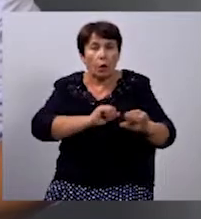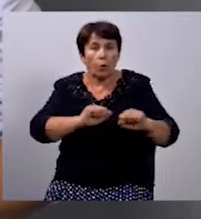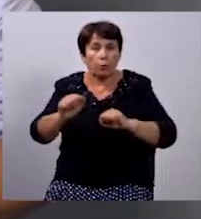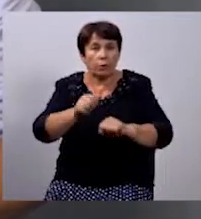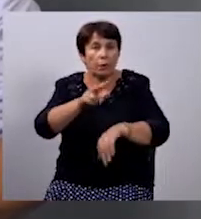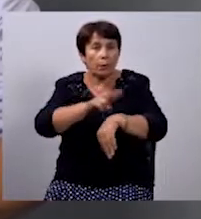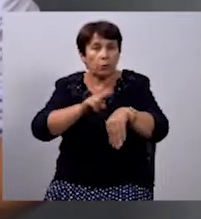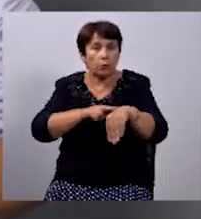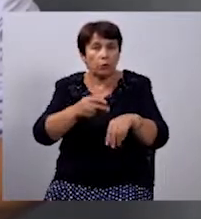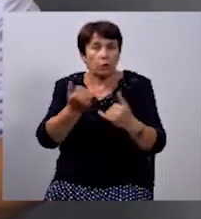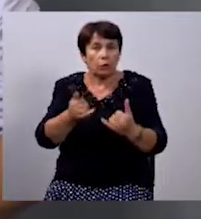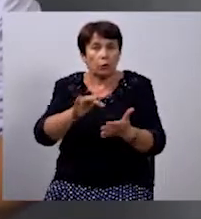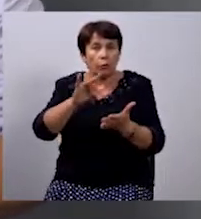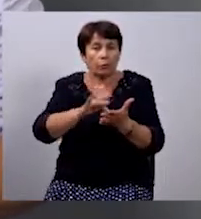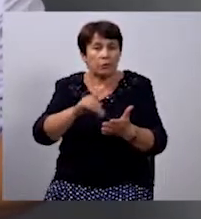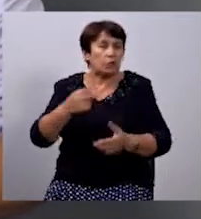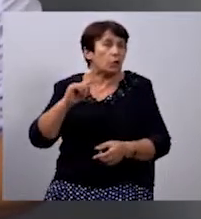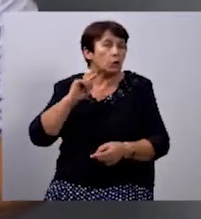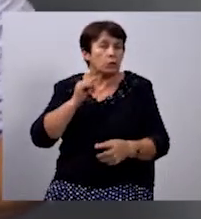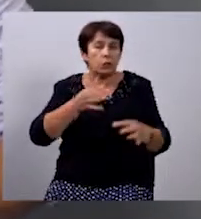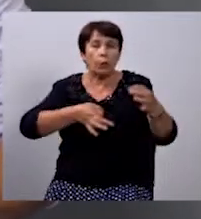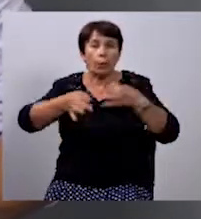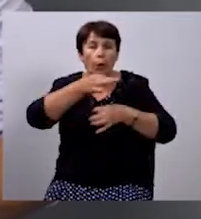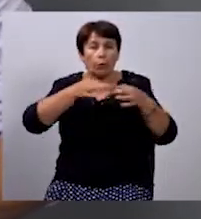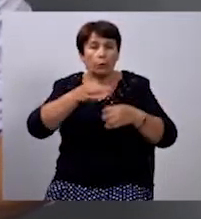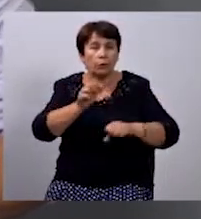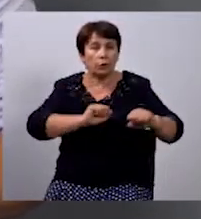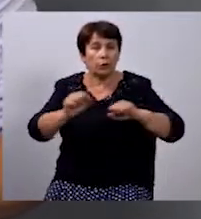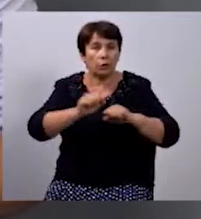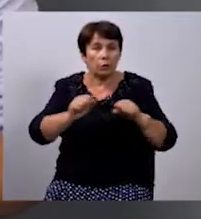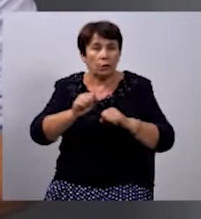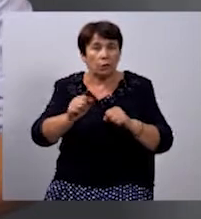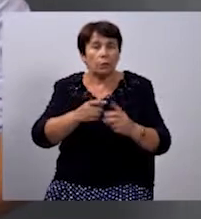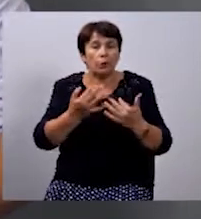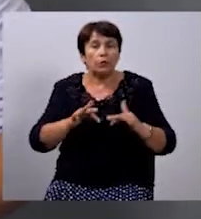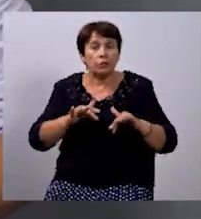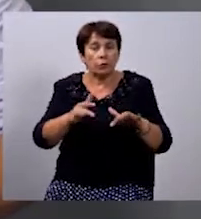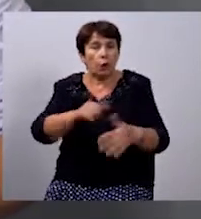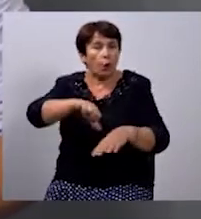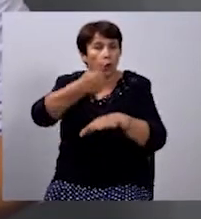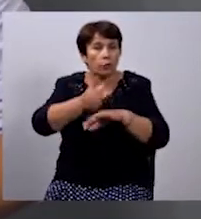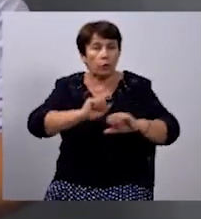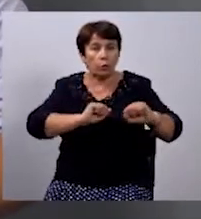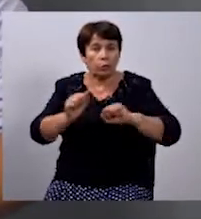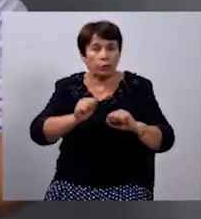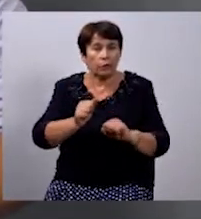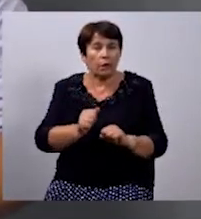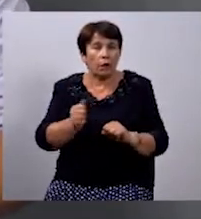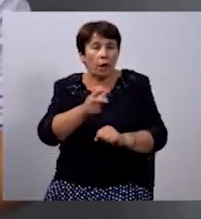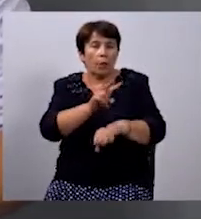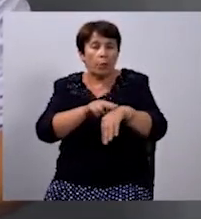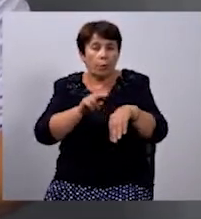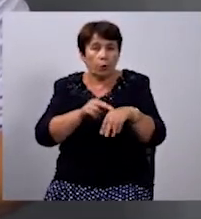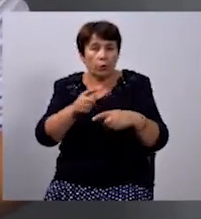патрульної поліції в місті Луцьку прокоментував керівник відділу превентивної діяльності головного управління національної поліції